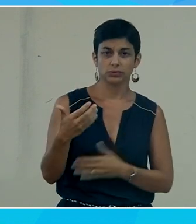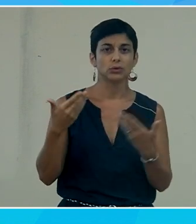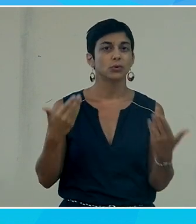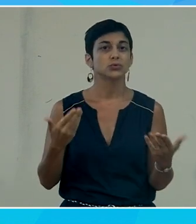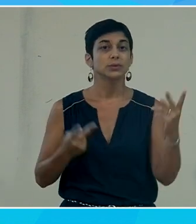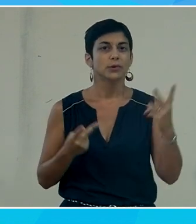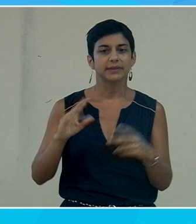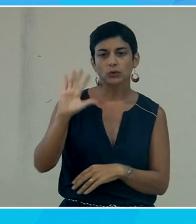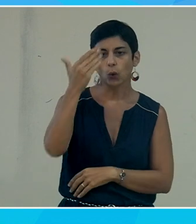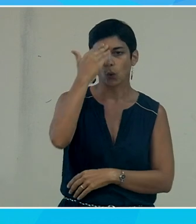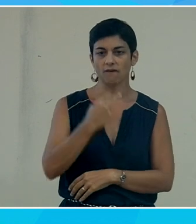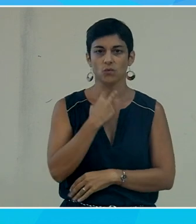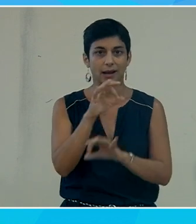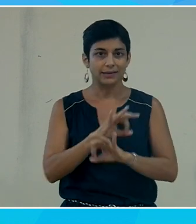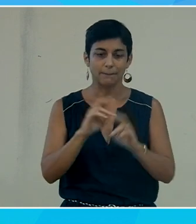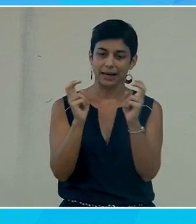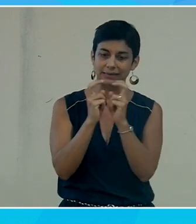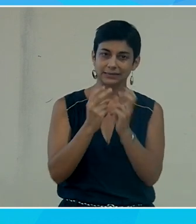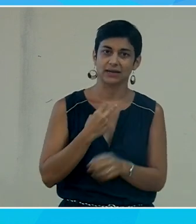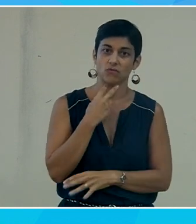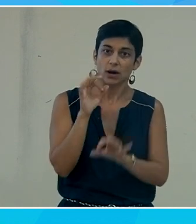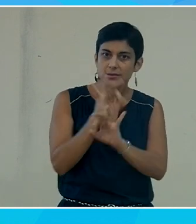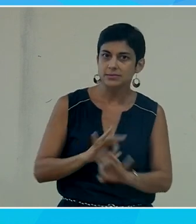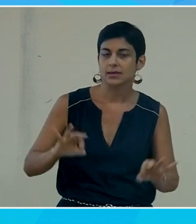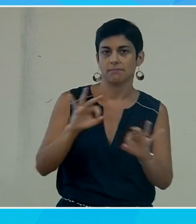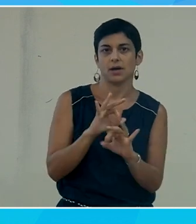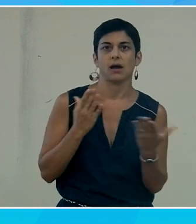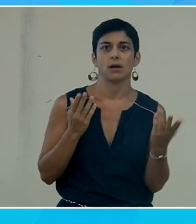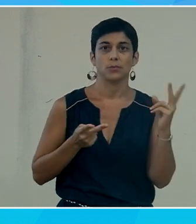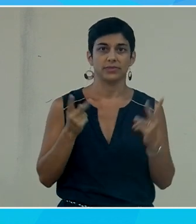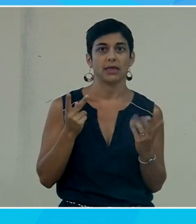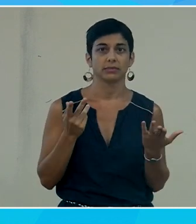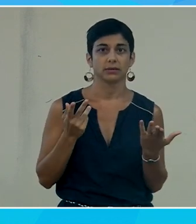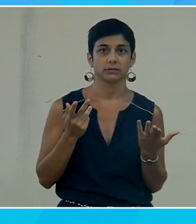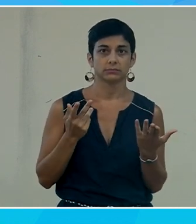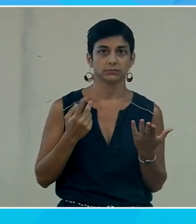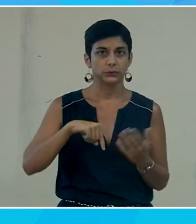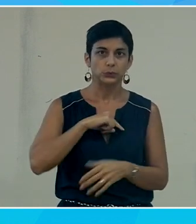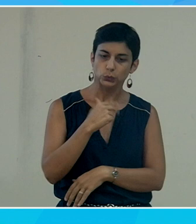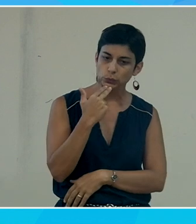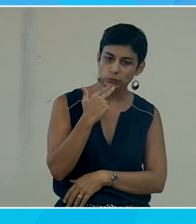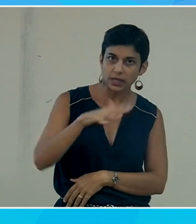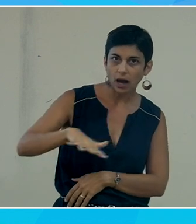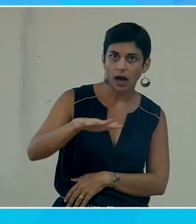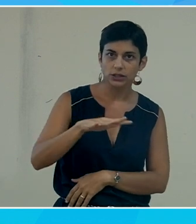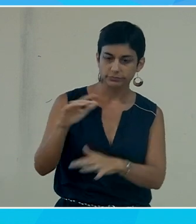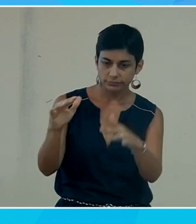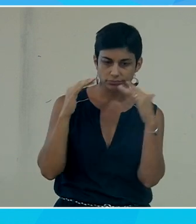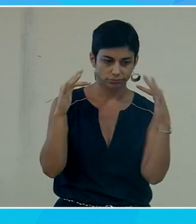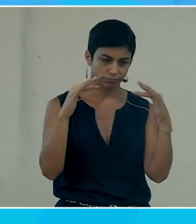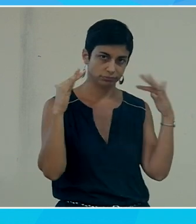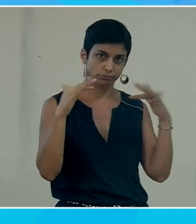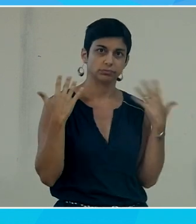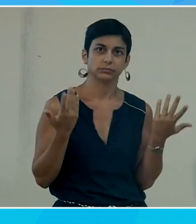reconnaissance vocale de dictée vocale si on n'avait pas le handicap ça apporte beaucoup de nouveaux usages ça apporte beaucoup de façons d'interagir